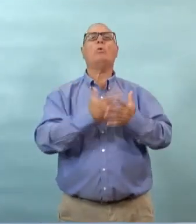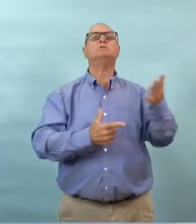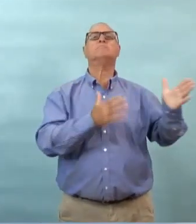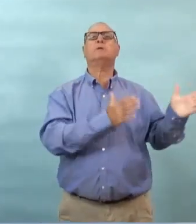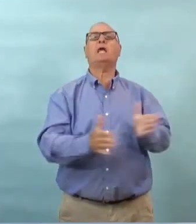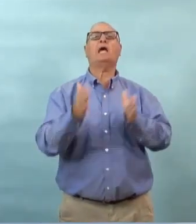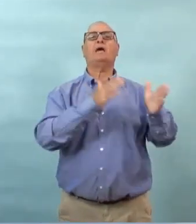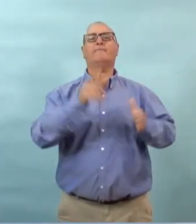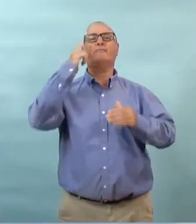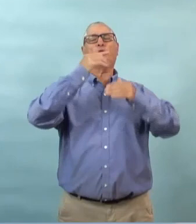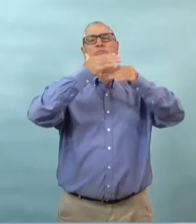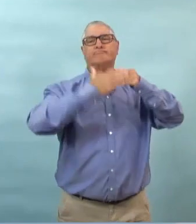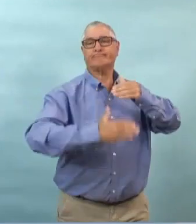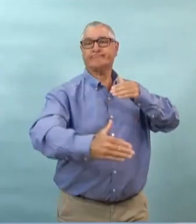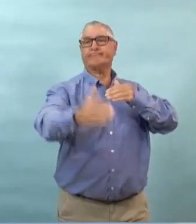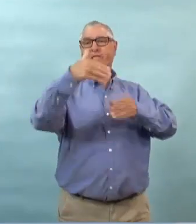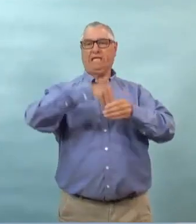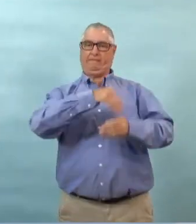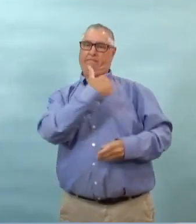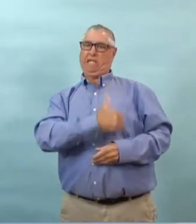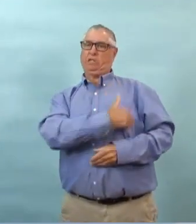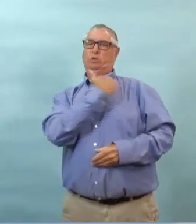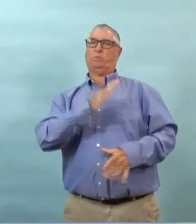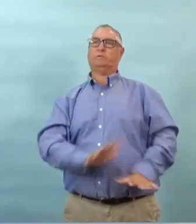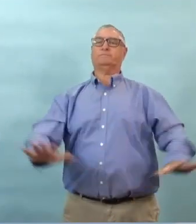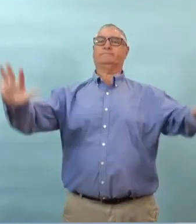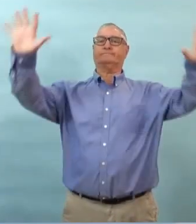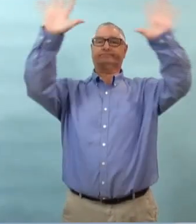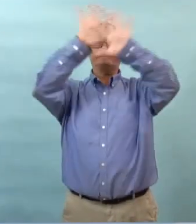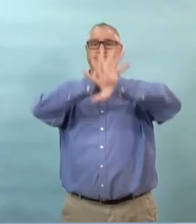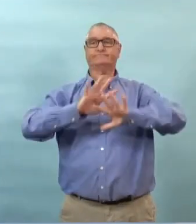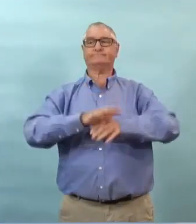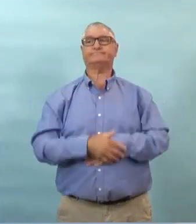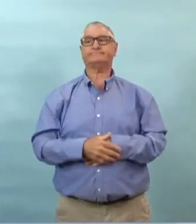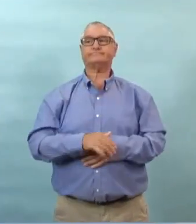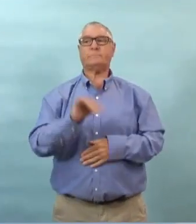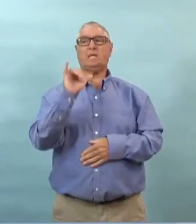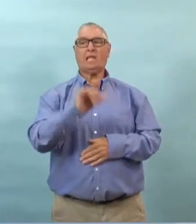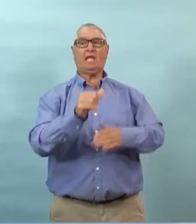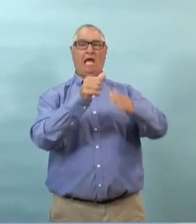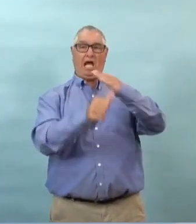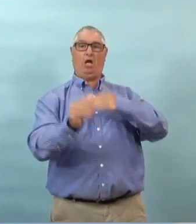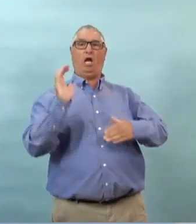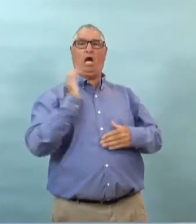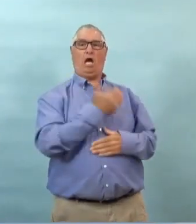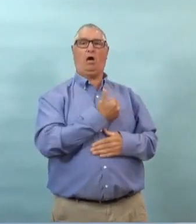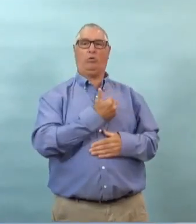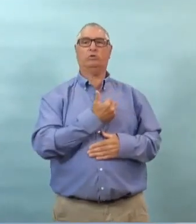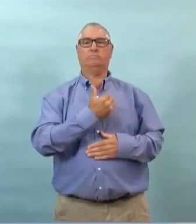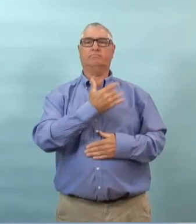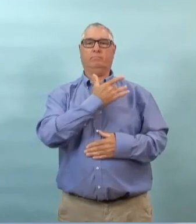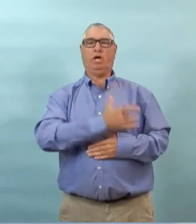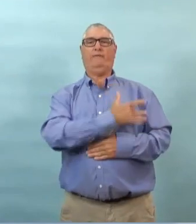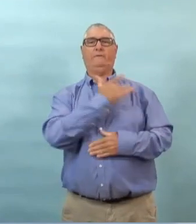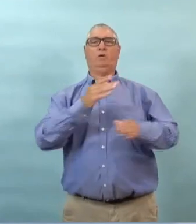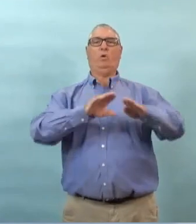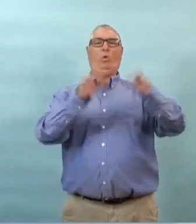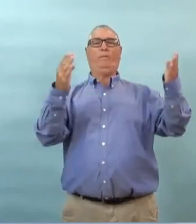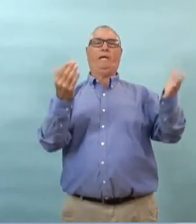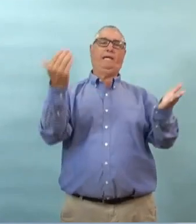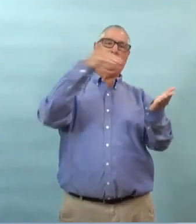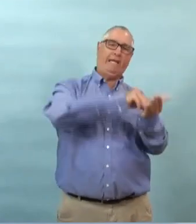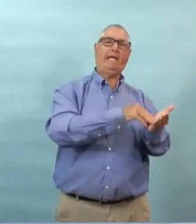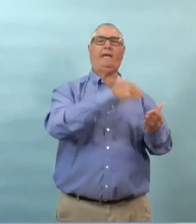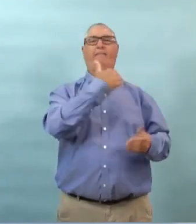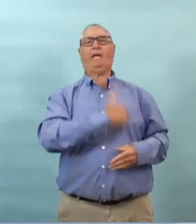'espère avoir davantage de nouvelles pour les manitobains bientôt pour indiquer comment on va continuer mais tout ça ça fait